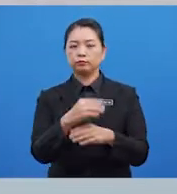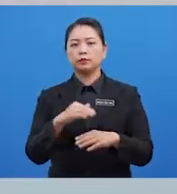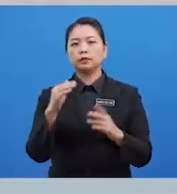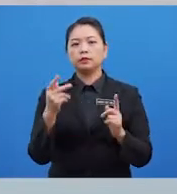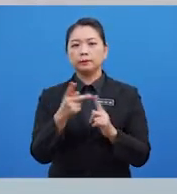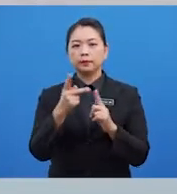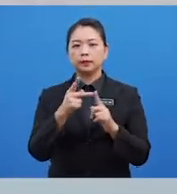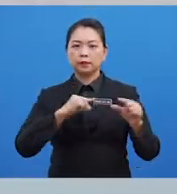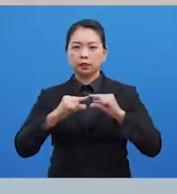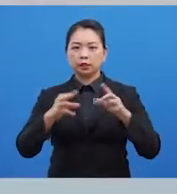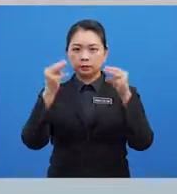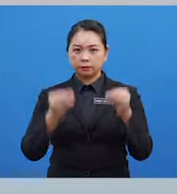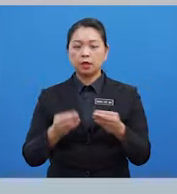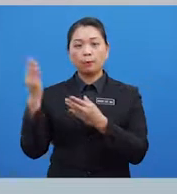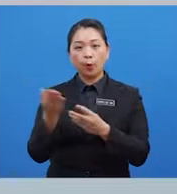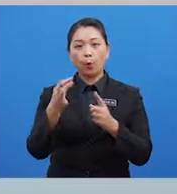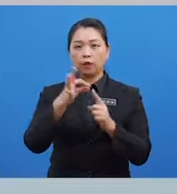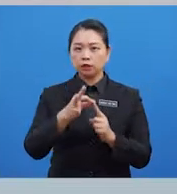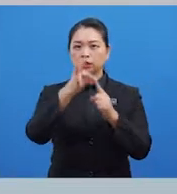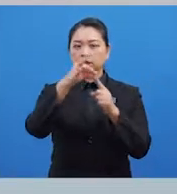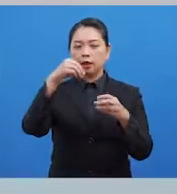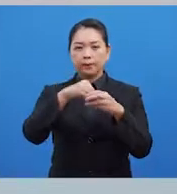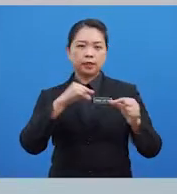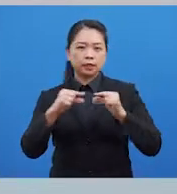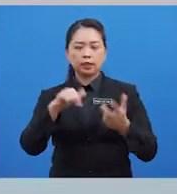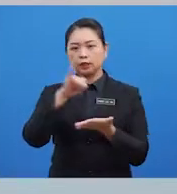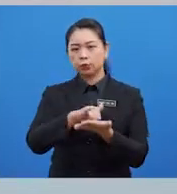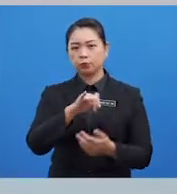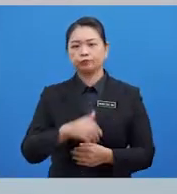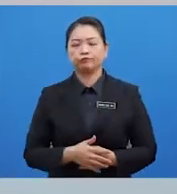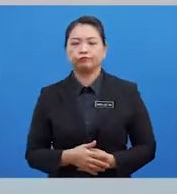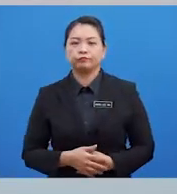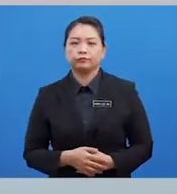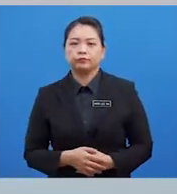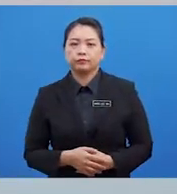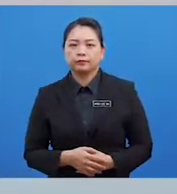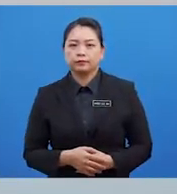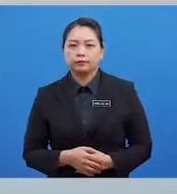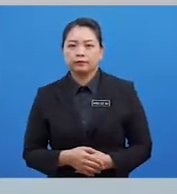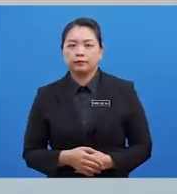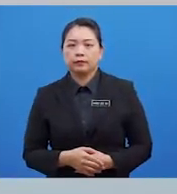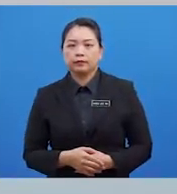Kemahiran Yang Wujud Kepada Pergerakan Manusia Membawa Keyunikan Dalam Pergerakan Tersebut